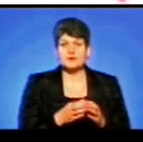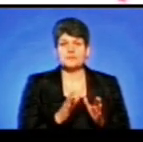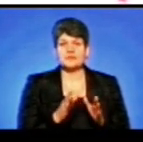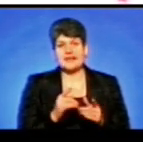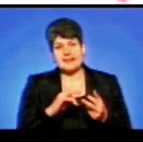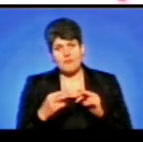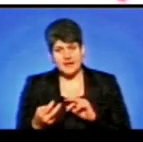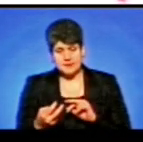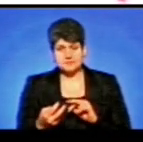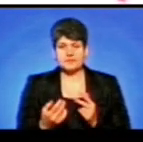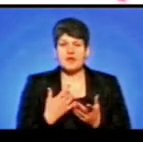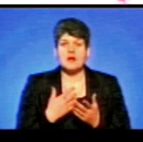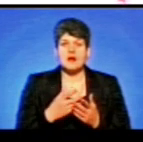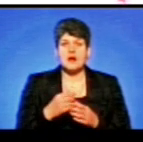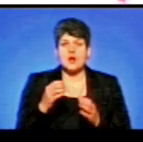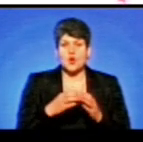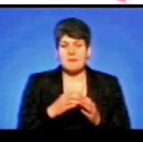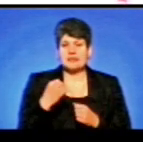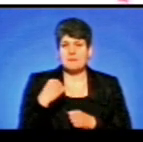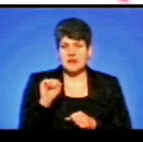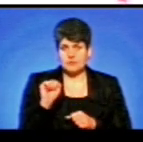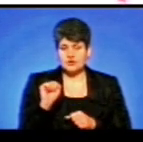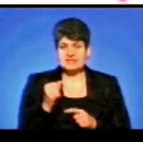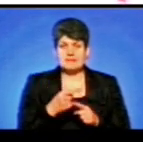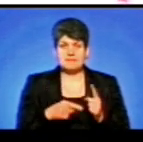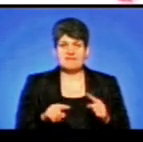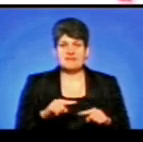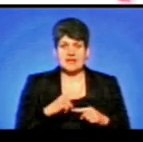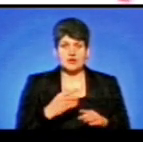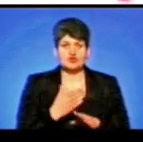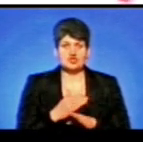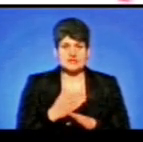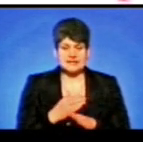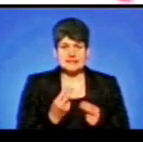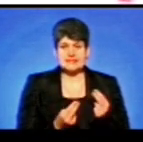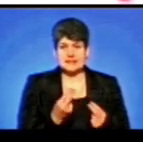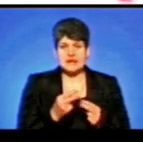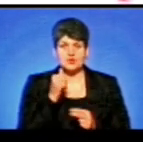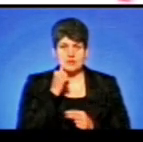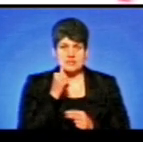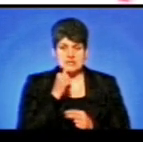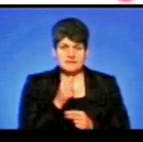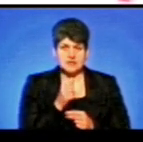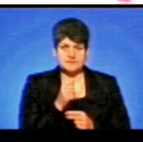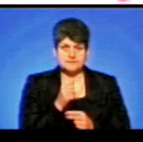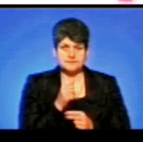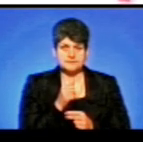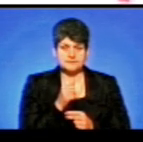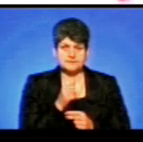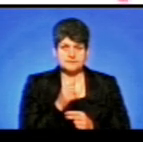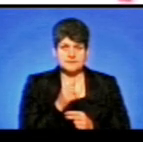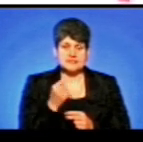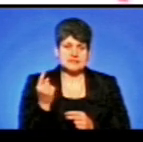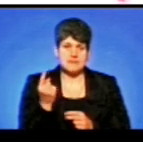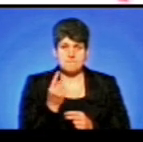навпаки. І команда переможець півфінальної частини зіграє завтра за